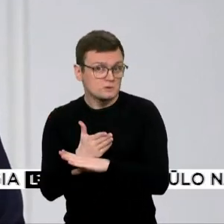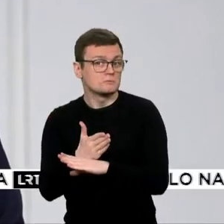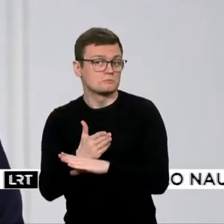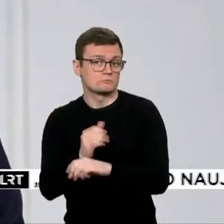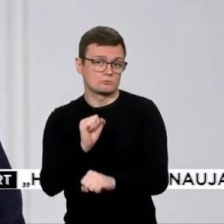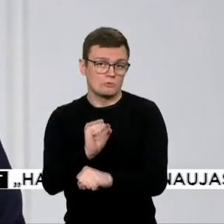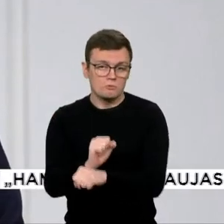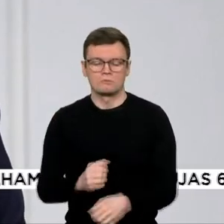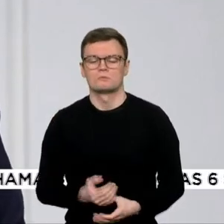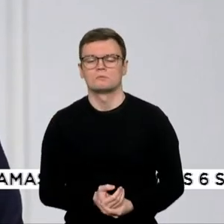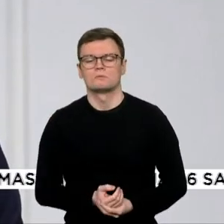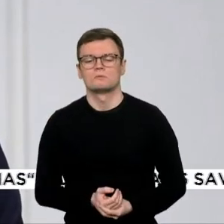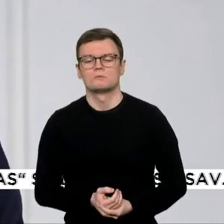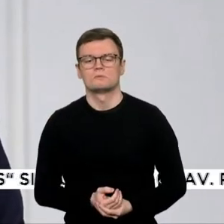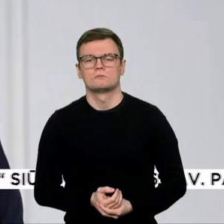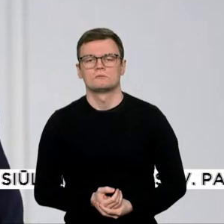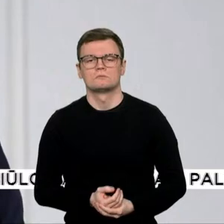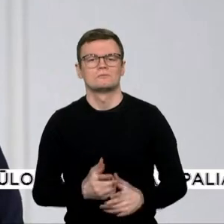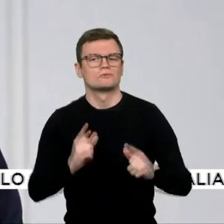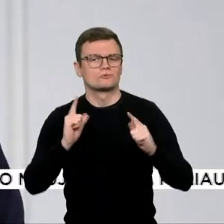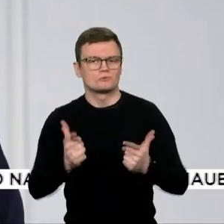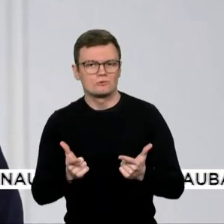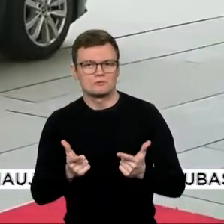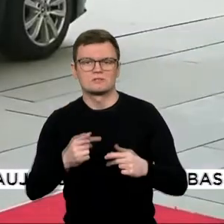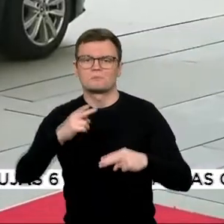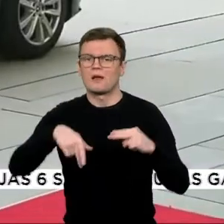spėsime ne dėl taikos, bet dėl pralaimėjimo.